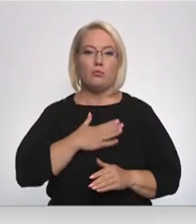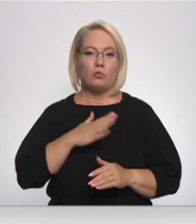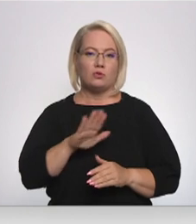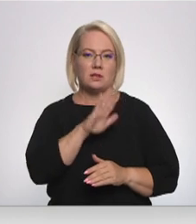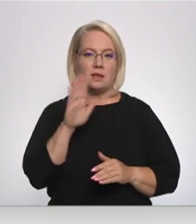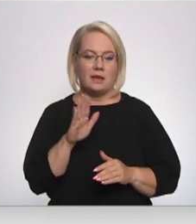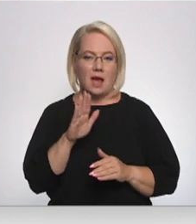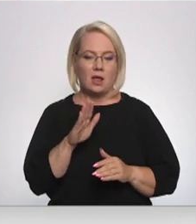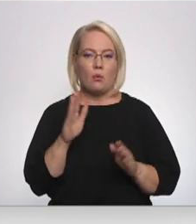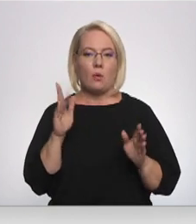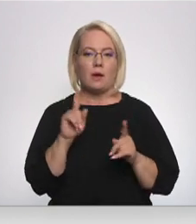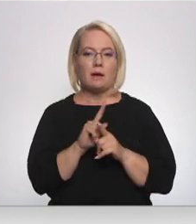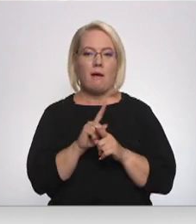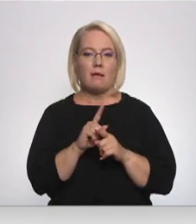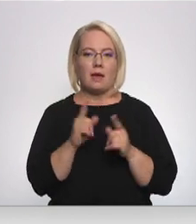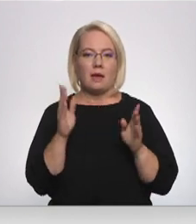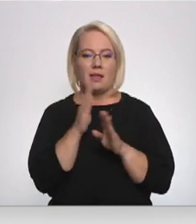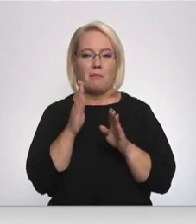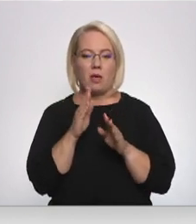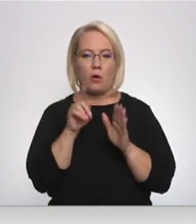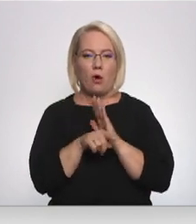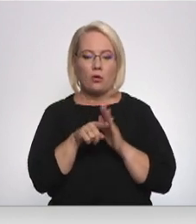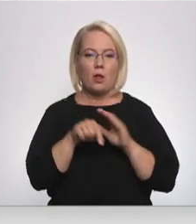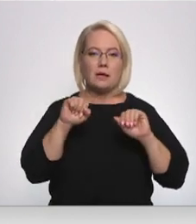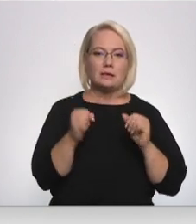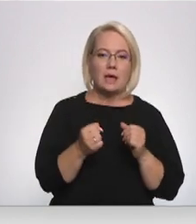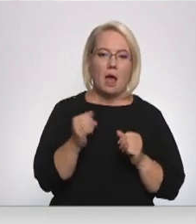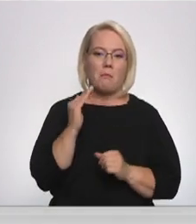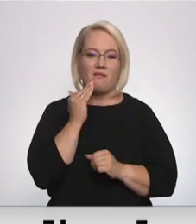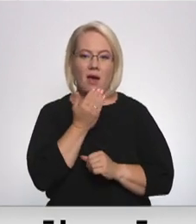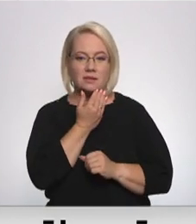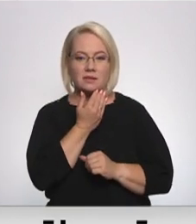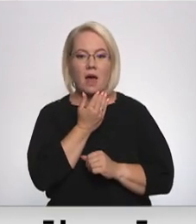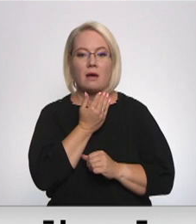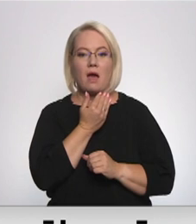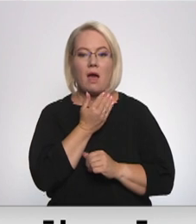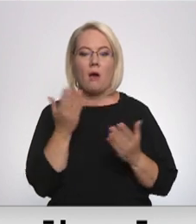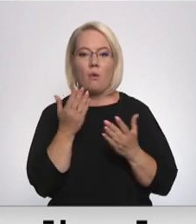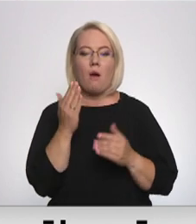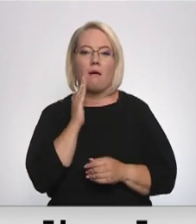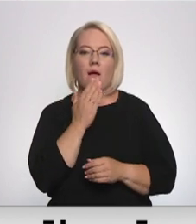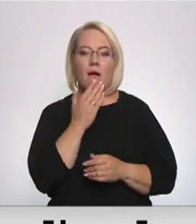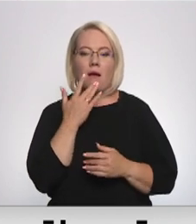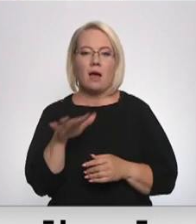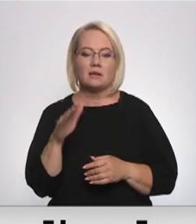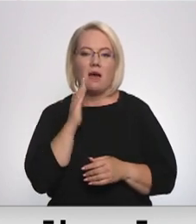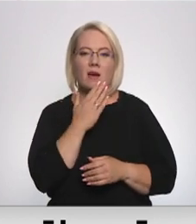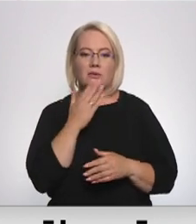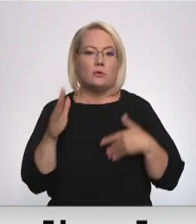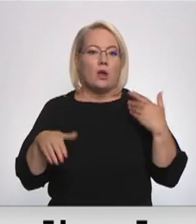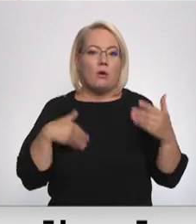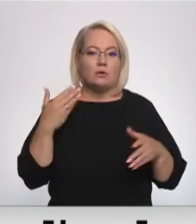tas nozīmē klimata kontrolē, ziema, vasara. Tas, par ko mēs karstās vasarās satraucamies, ka